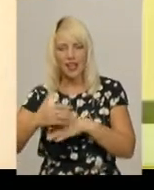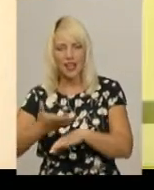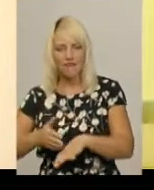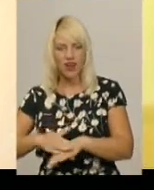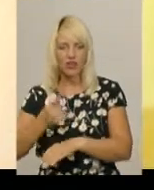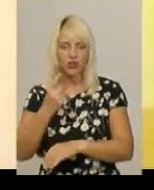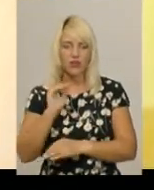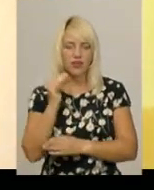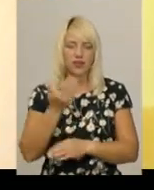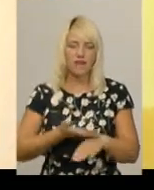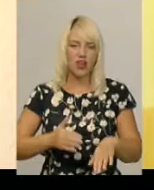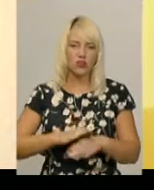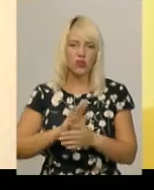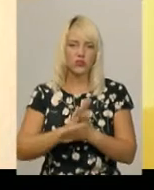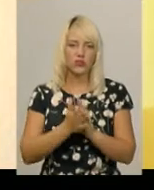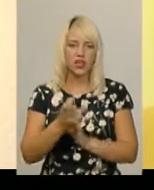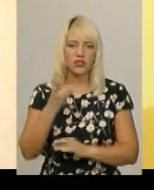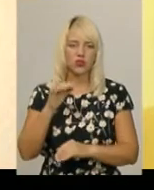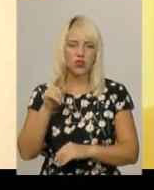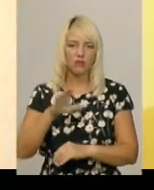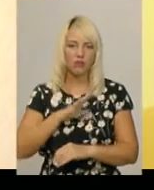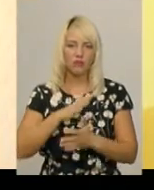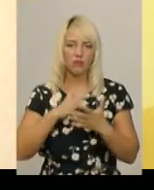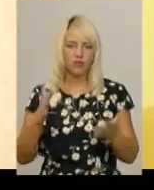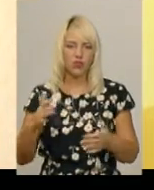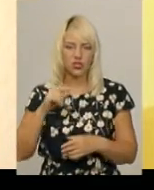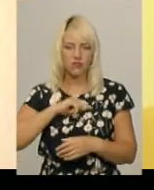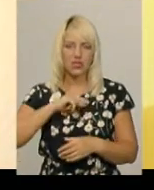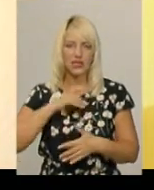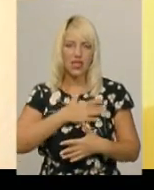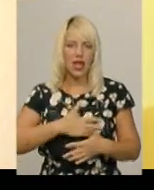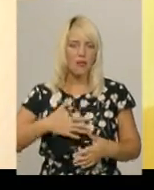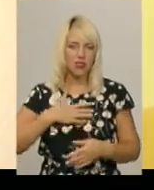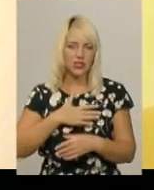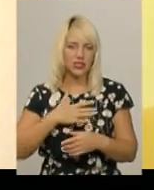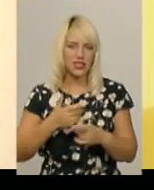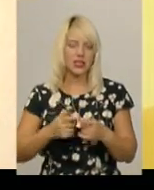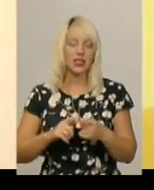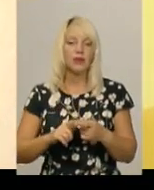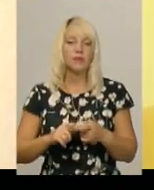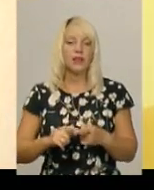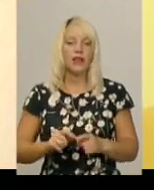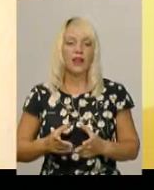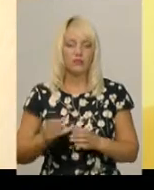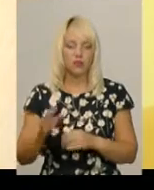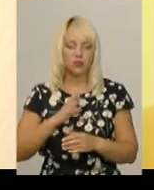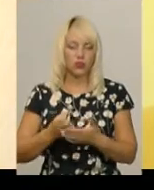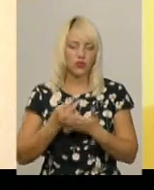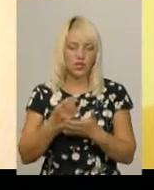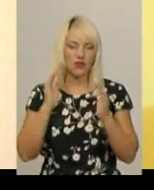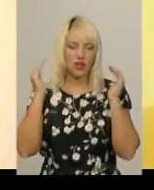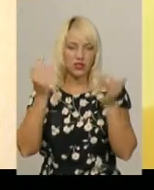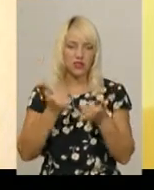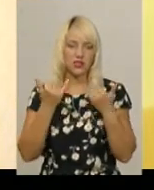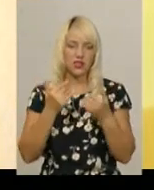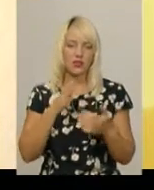Одна дитина в важкому стані, але там був більше виражений психоемоційний фактор, була госпіталізована в реанімаційне відділення,